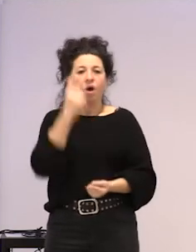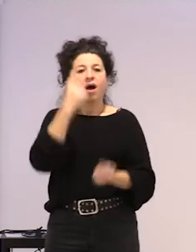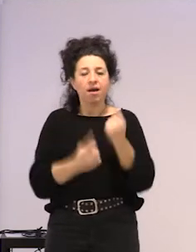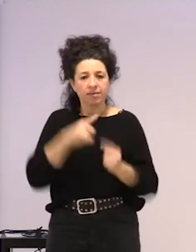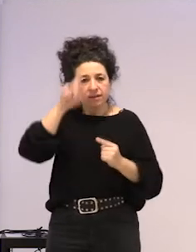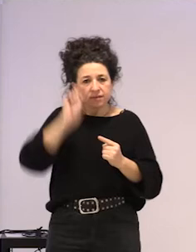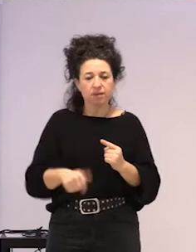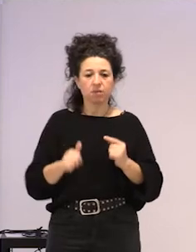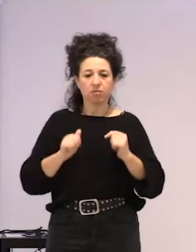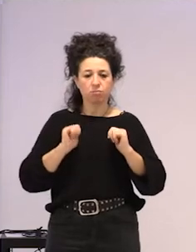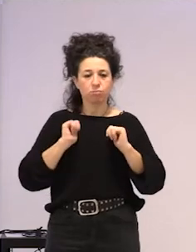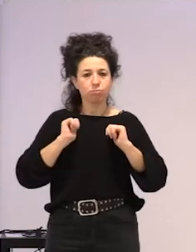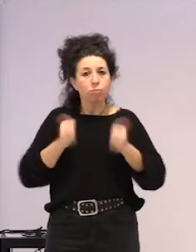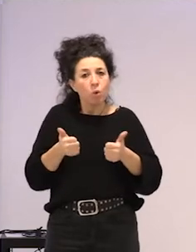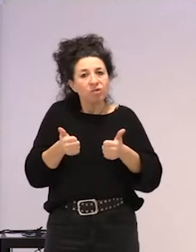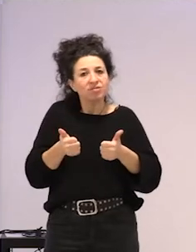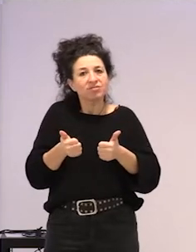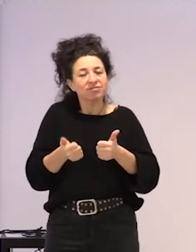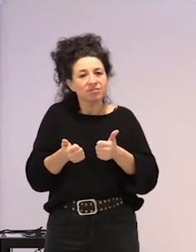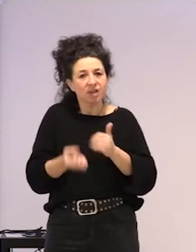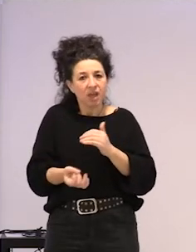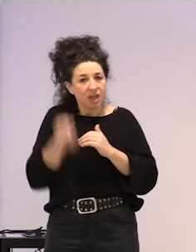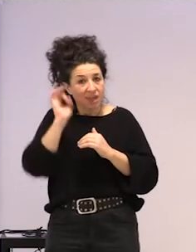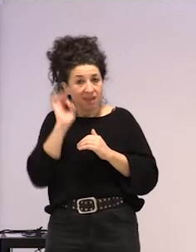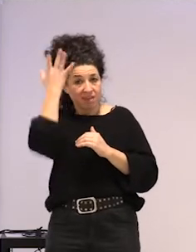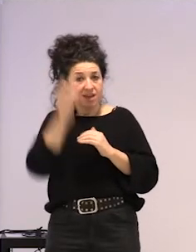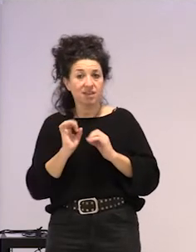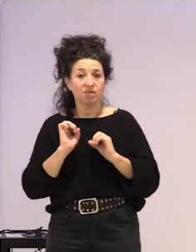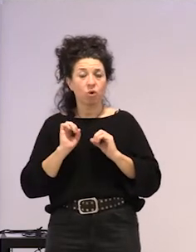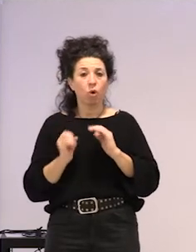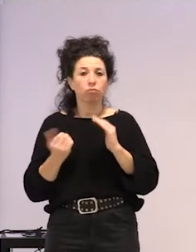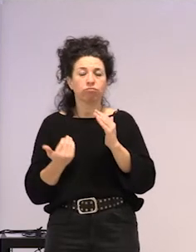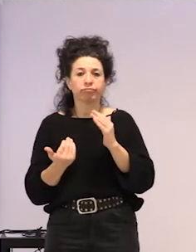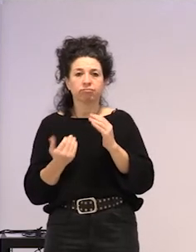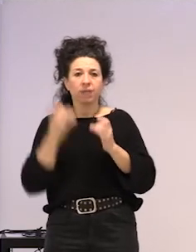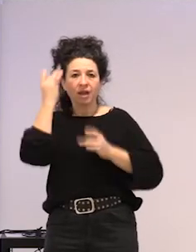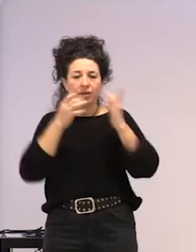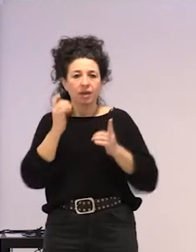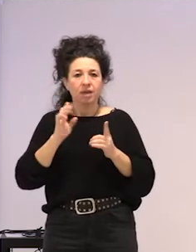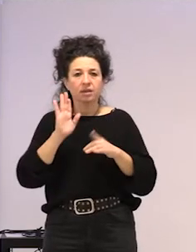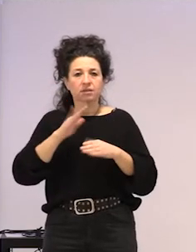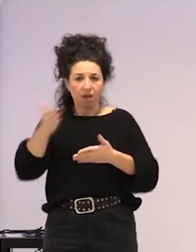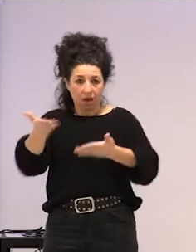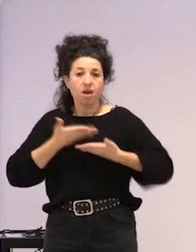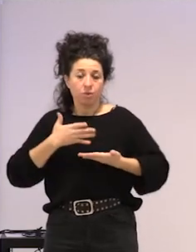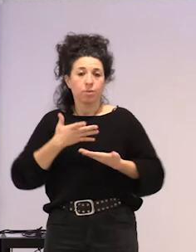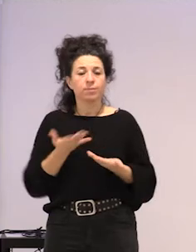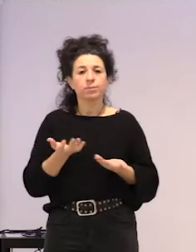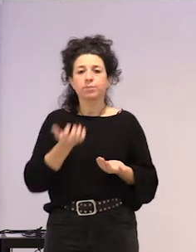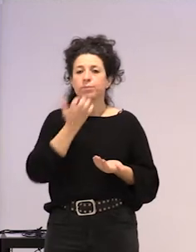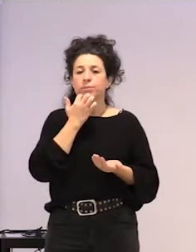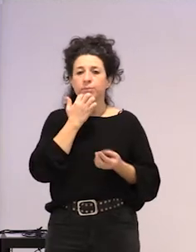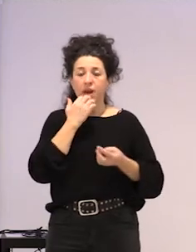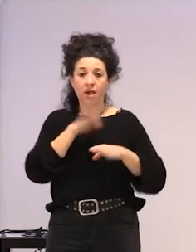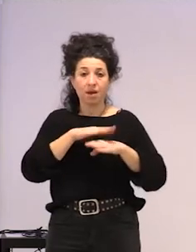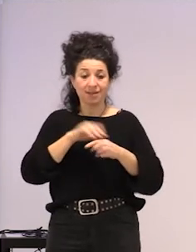martxan jarri direla, hainbate kimen, edo hainbate jarduera, ba, lagungarria direnak, ez, hiru